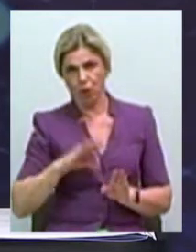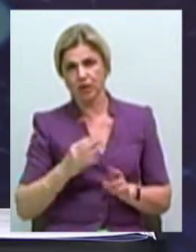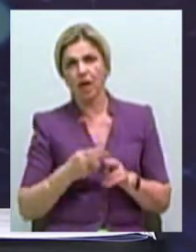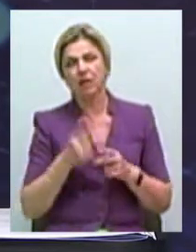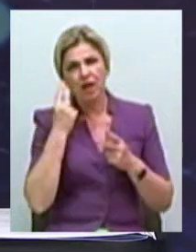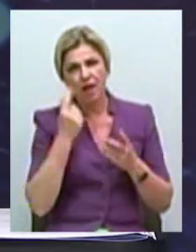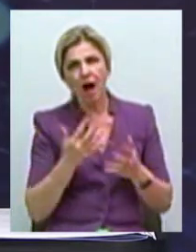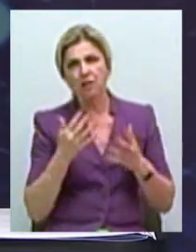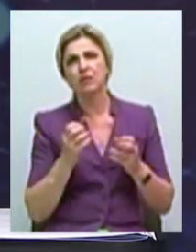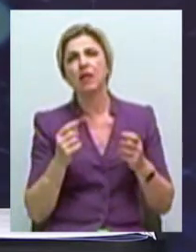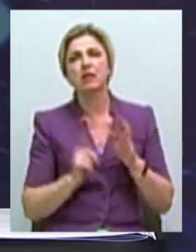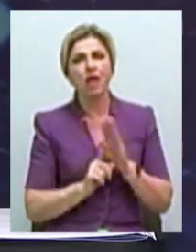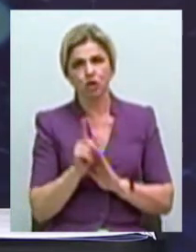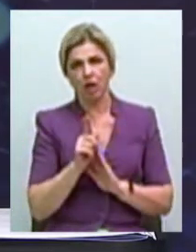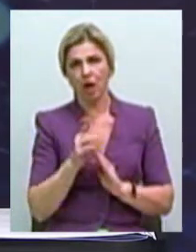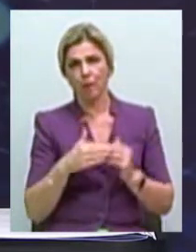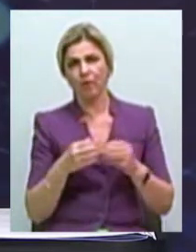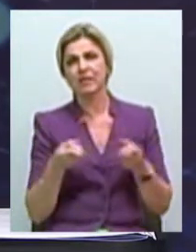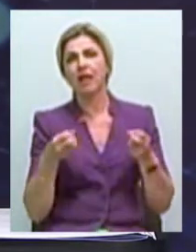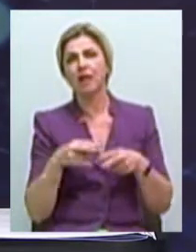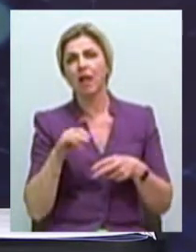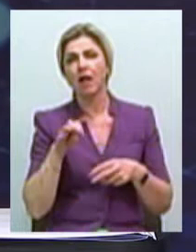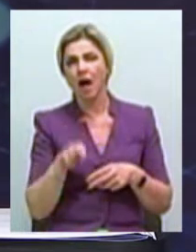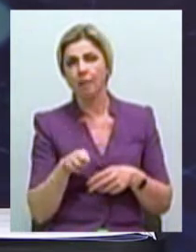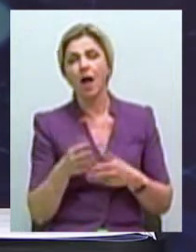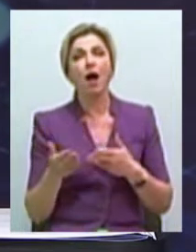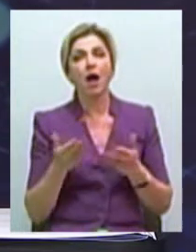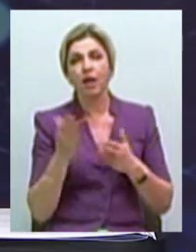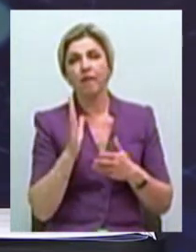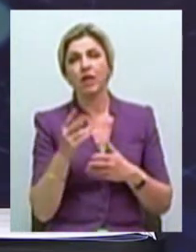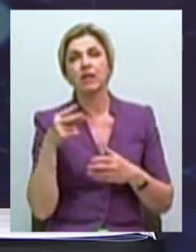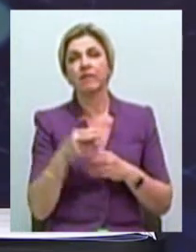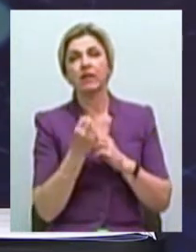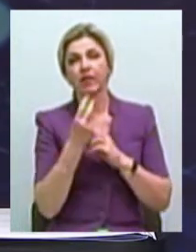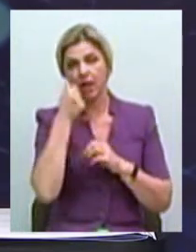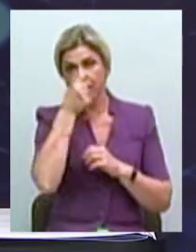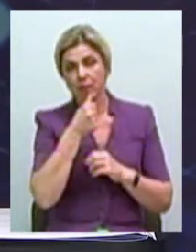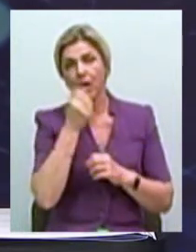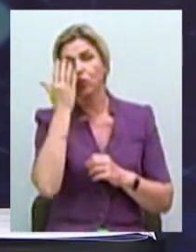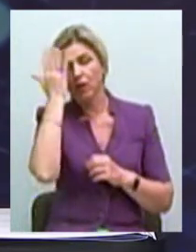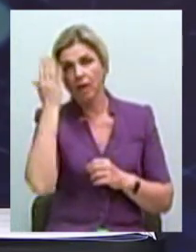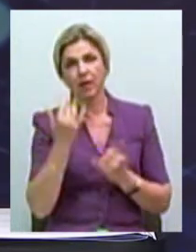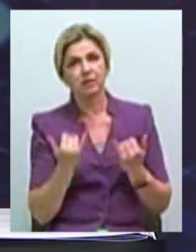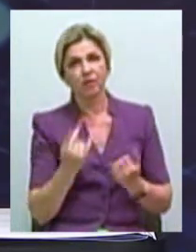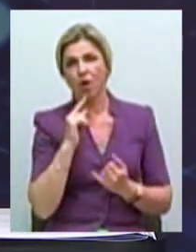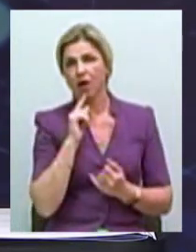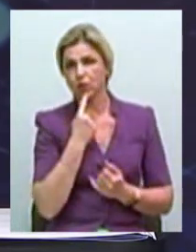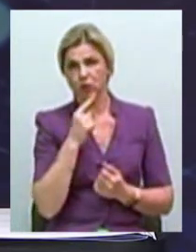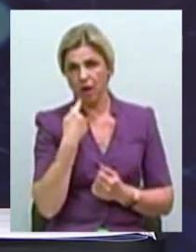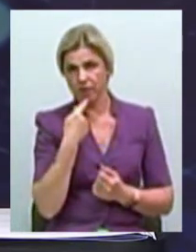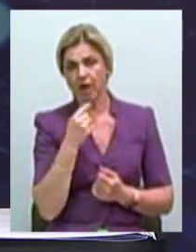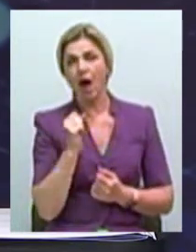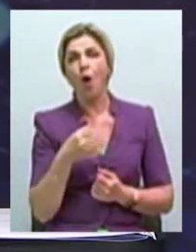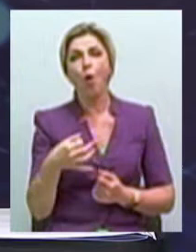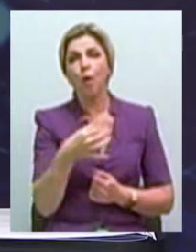було ясно з самого начала профессіоналам. Тому, які були в 2012 року намерення, ну, сьогодні, наверное, говорить вже сложно. Але обласной